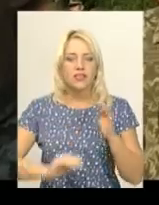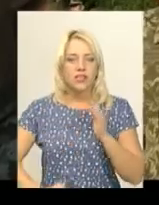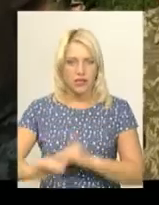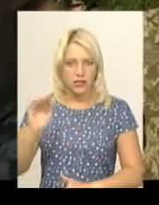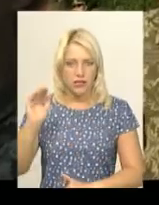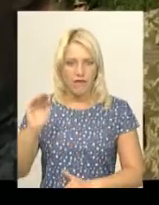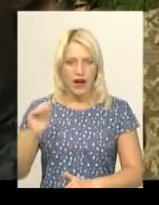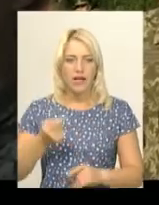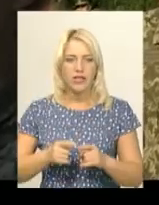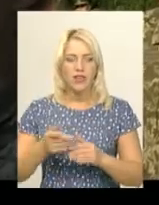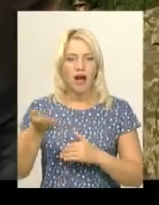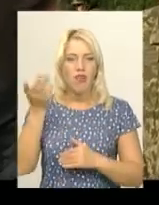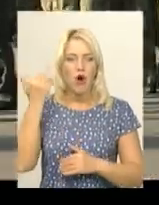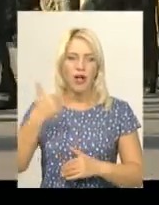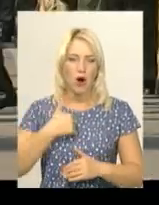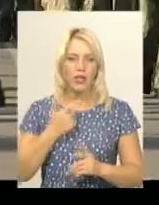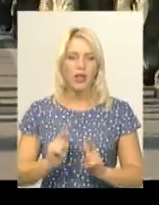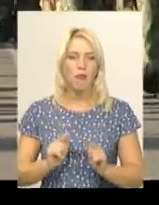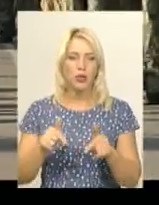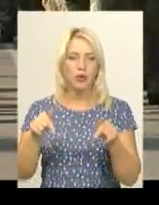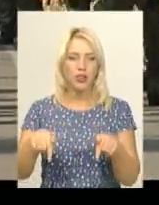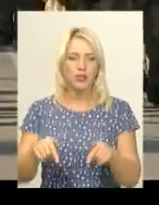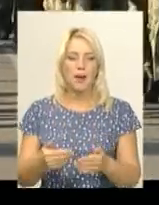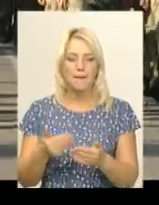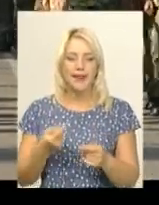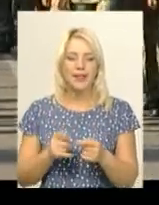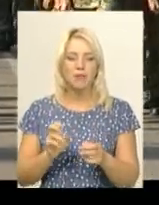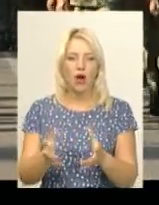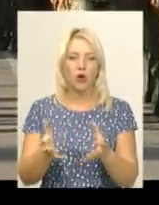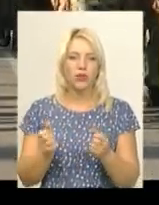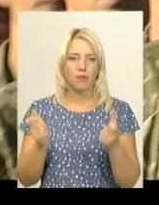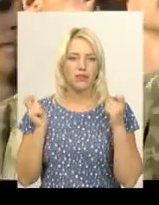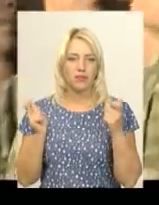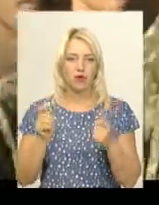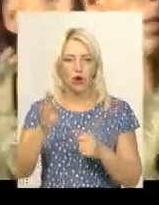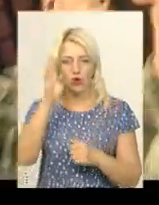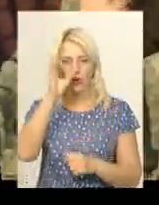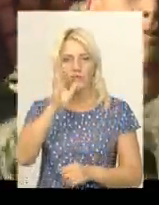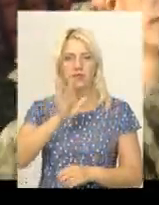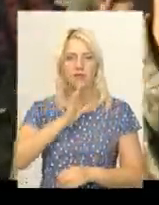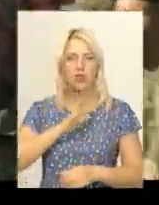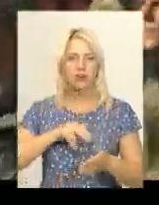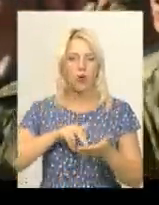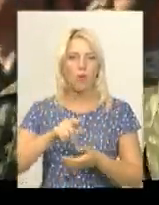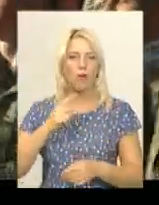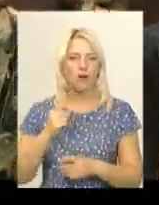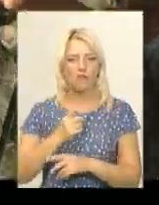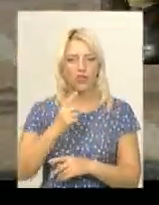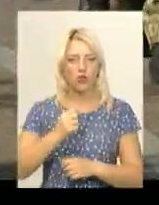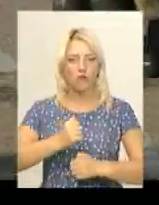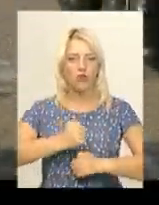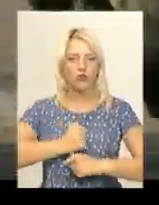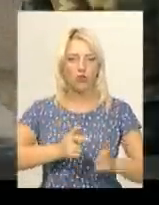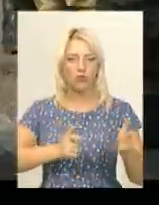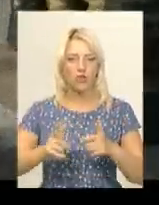ще давним-давно, хотілася. Перед тим, як отримати погони, хлопці та дівчата впродовж місяця проходили первинну військову підготовку. Займалися на